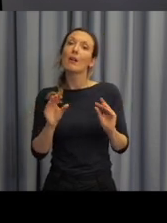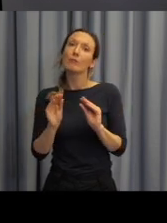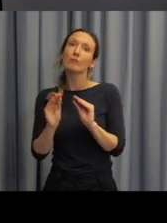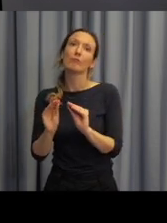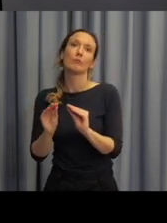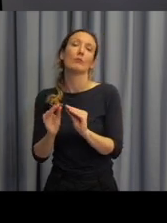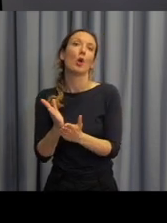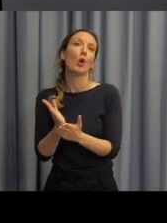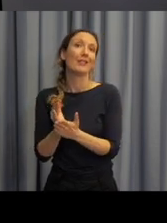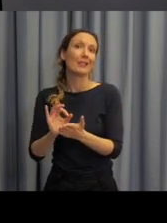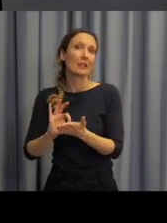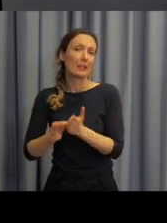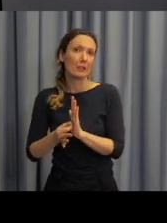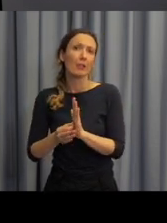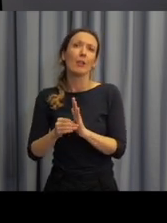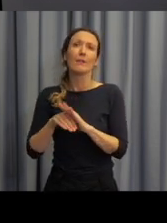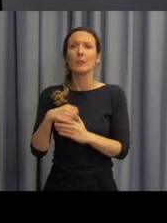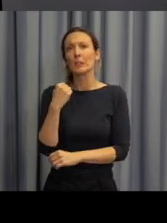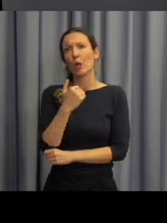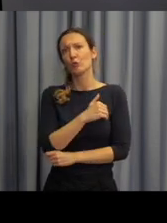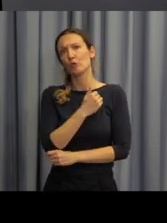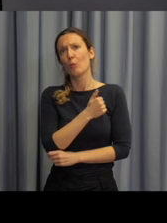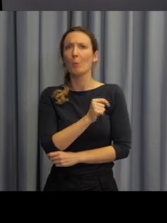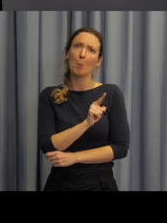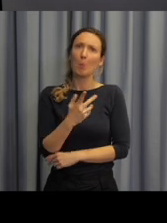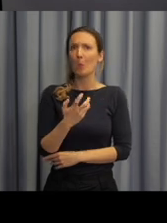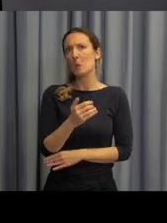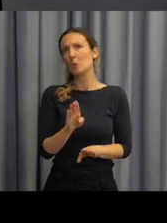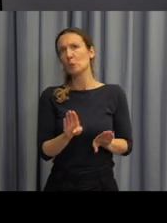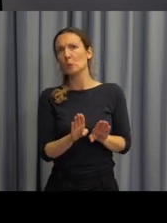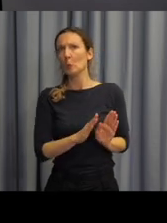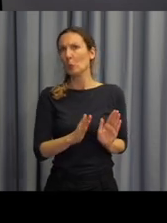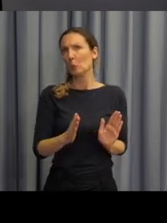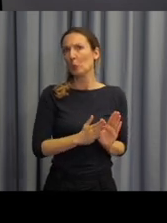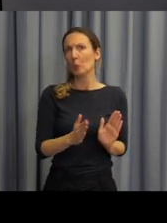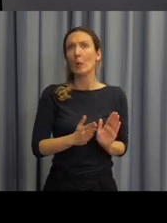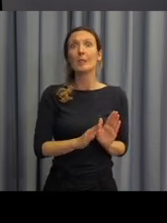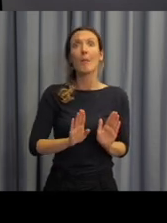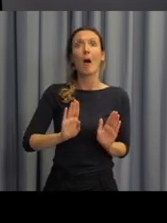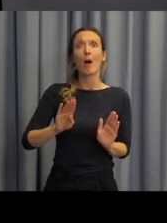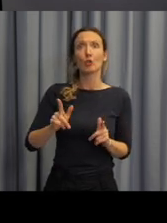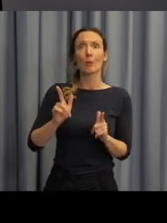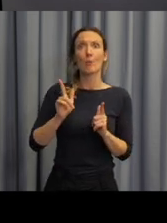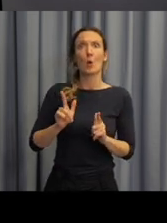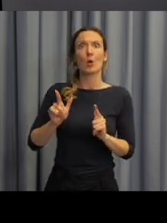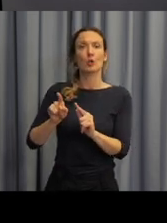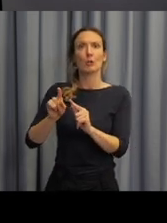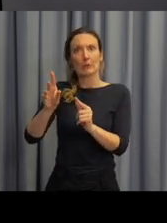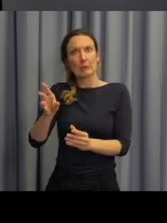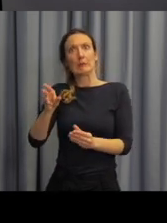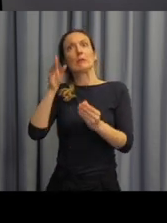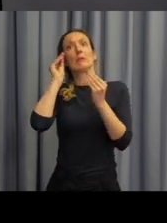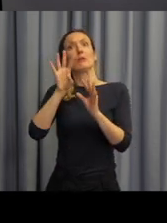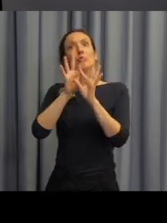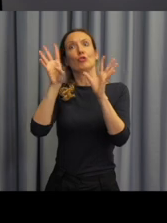věku, protože nemusíme čekat až na ten okamžik, kdy je dítě schopné pojmout více